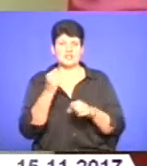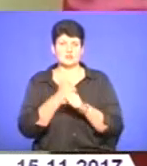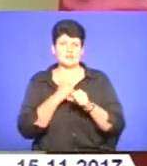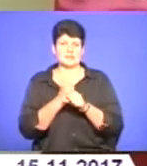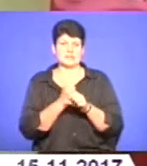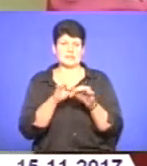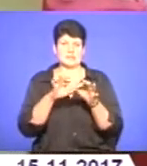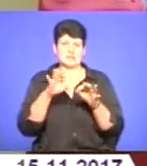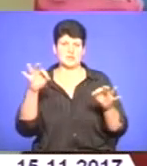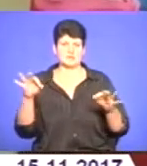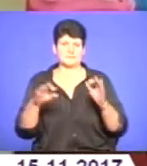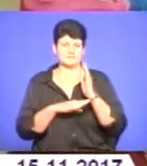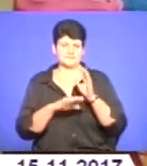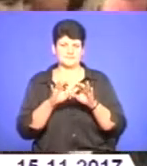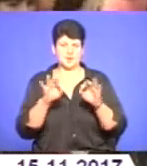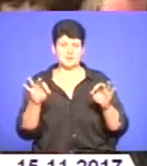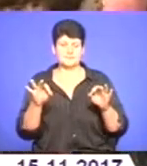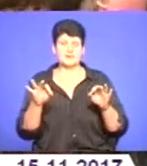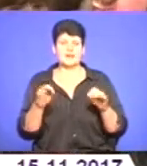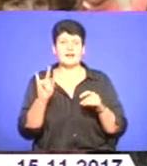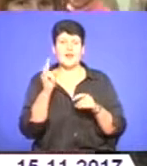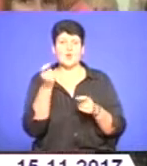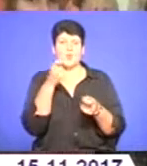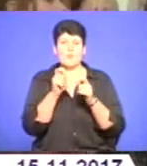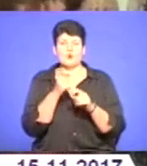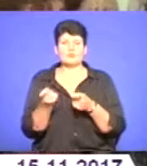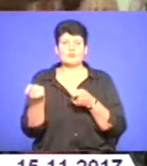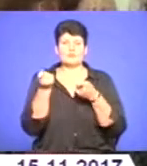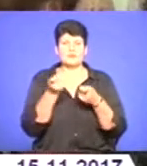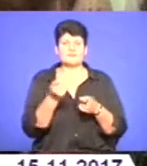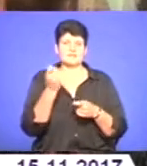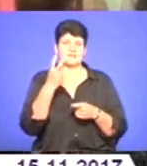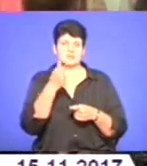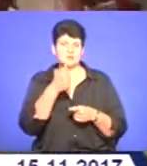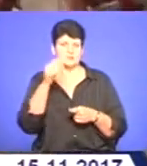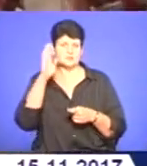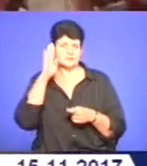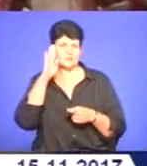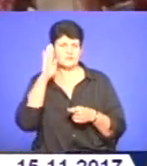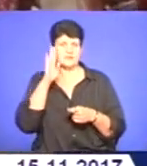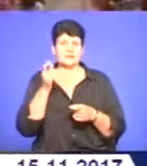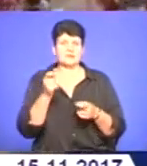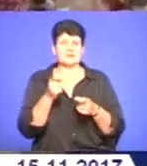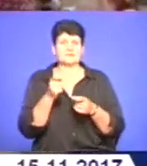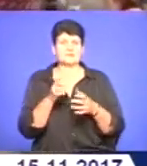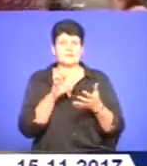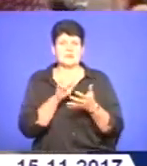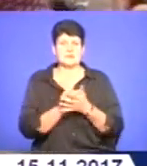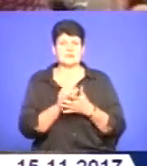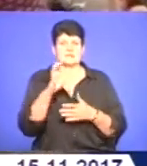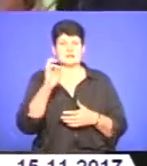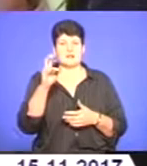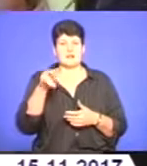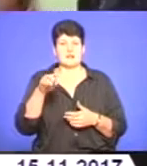Ляльку-мотанку на конкурс привіз 12-річний Влад. Вже три роки він займається у гуртку «Берегиня лялька-мотанка», що у Скалі-Подільській.